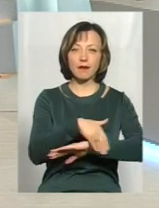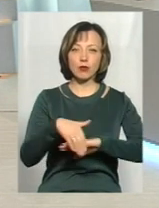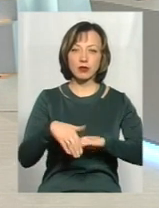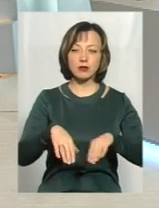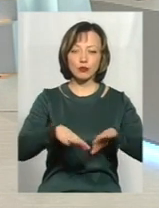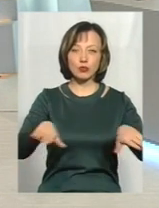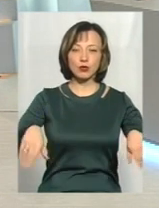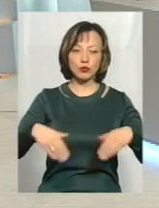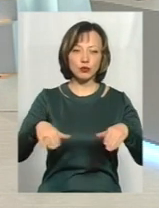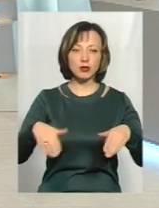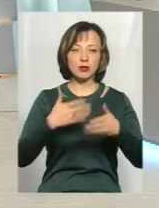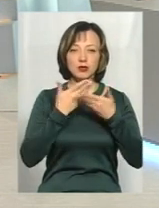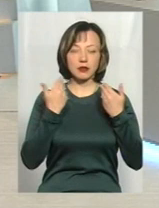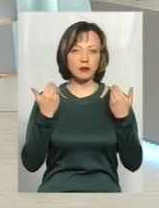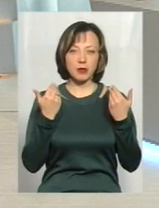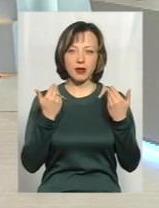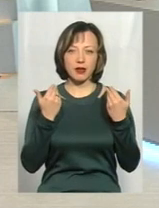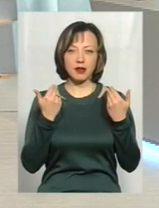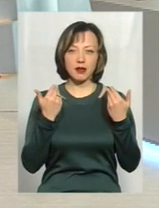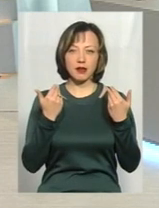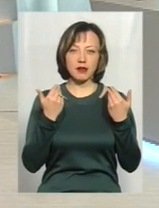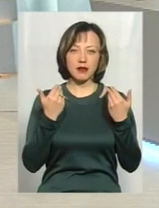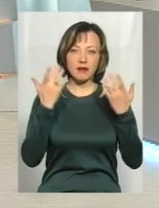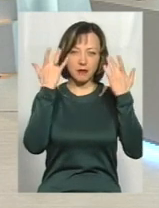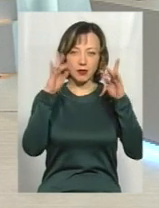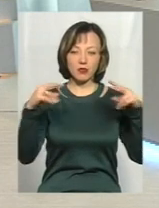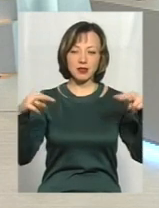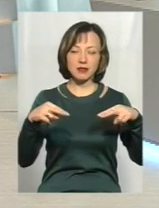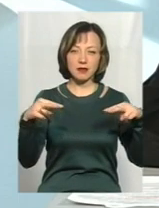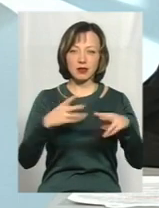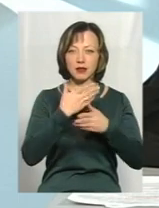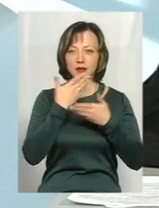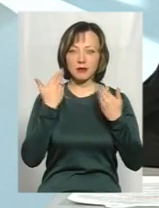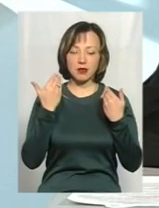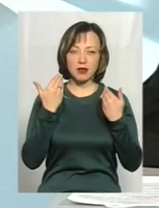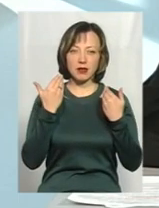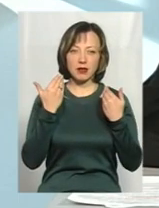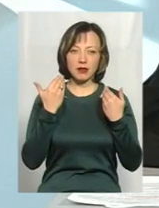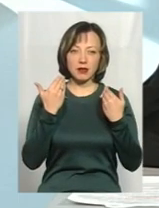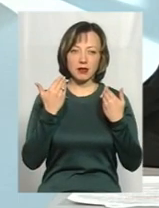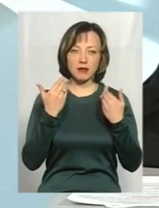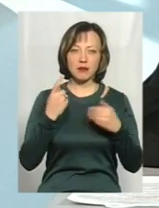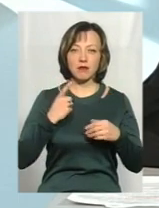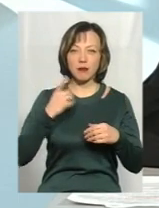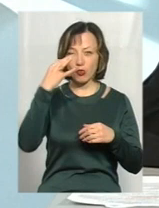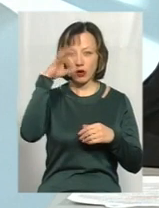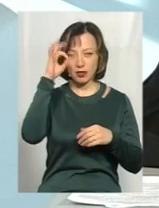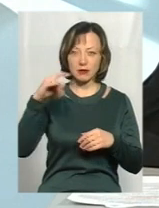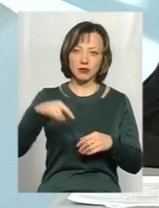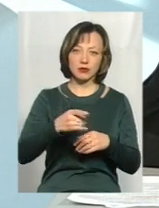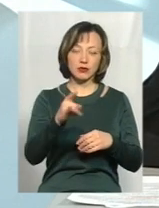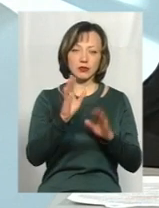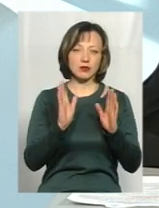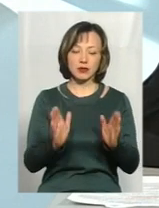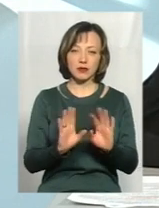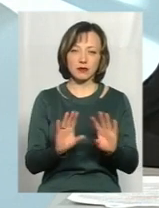порожні, немає випадкових свідків, немає там тільки поліція, і